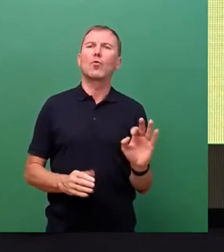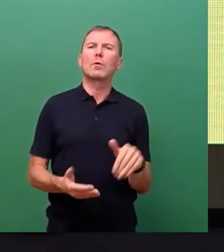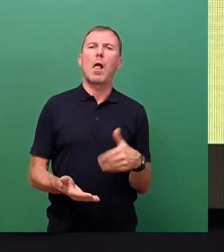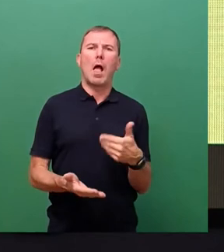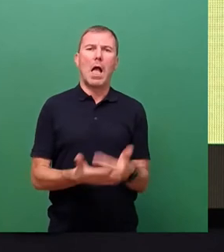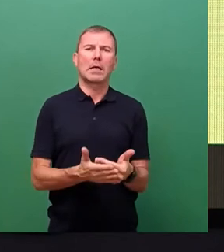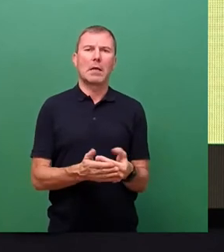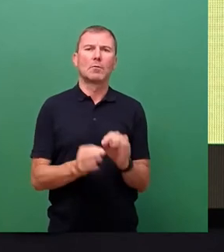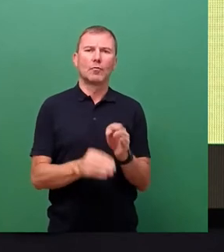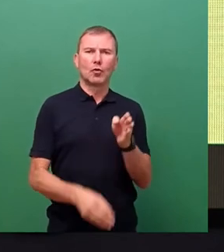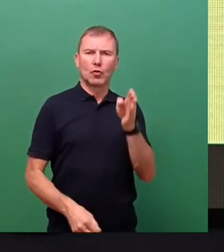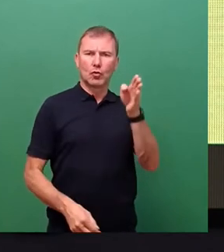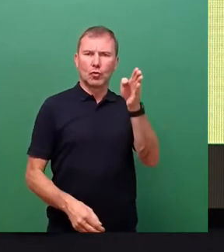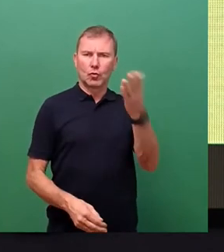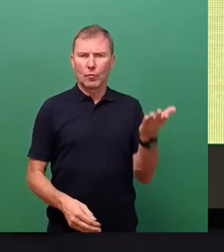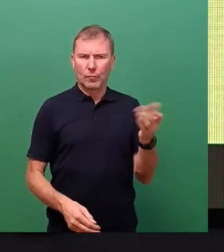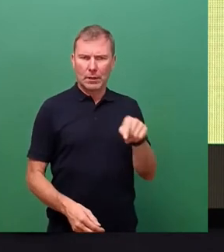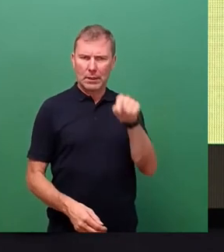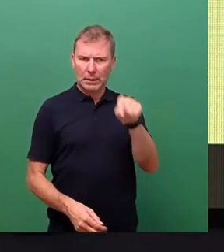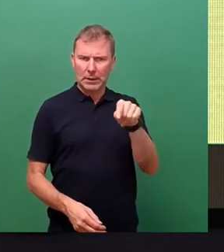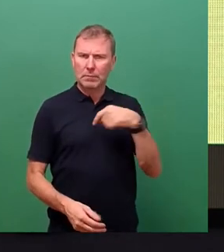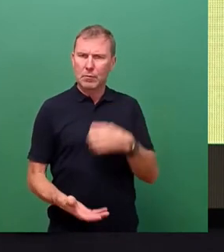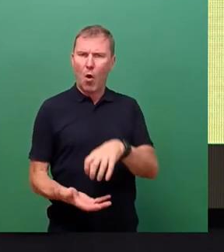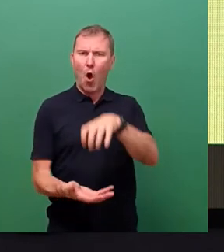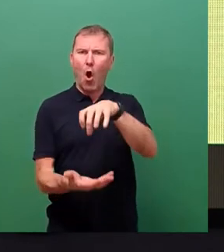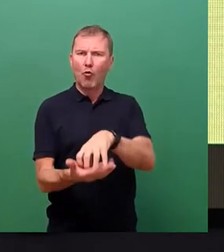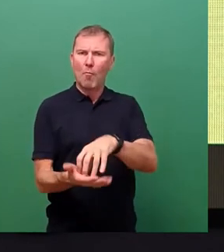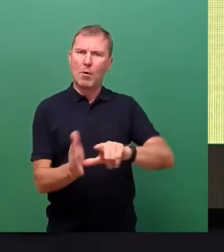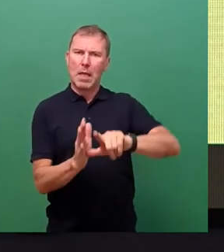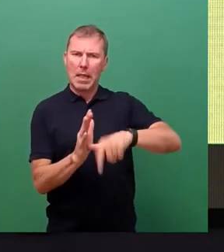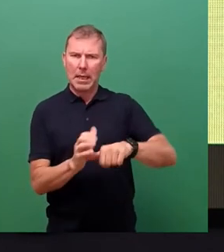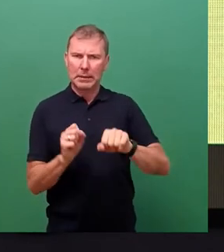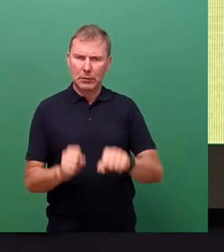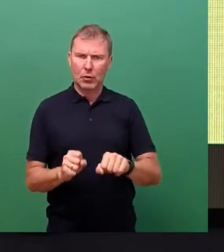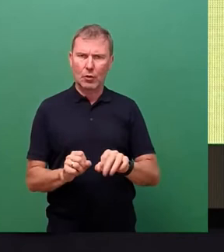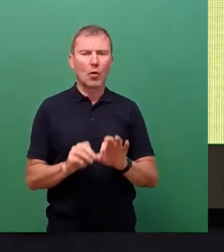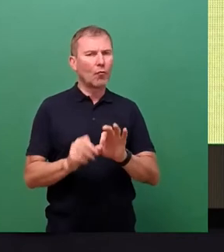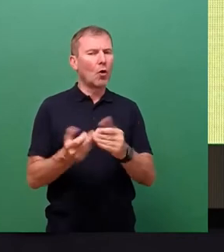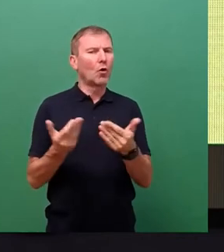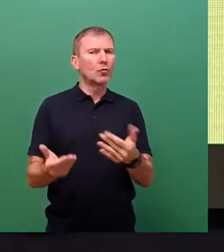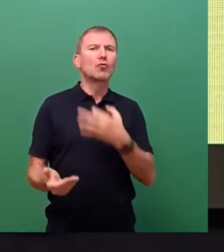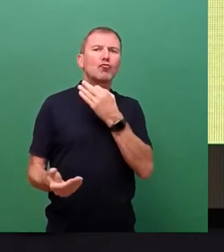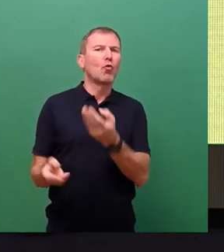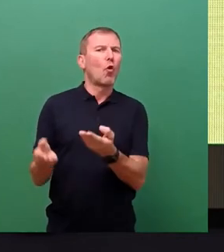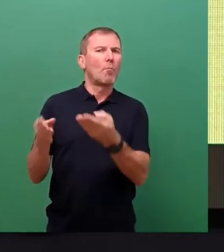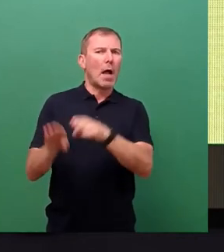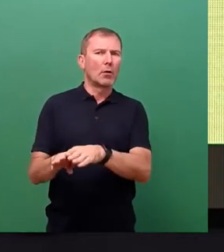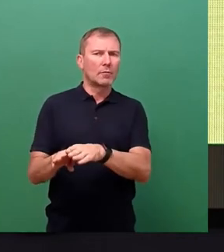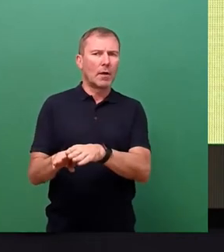dass wir das, was wir als Kommune tun können, für einen solchen Stromausfall auch